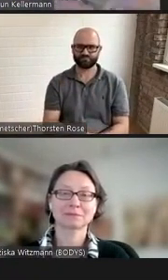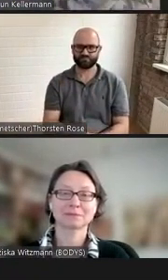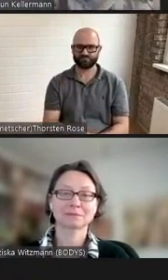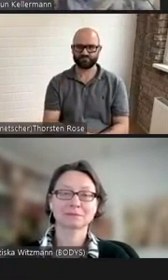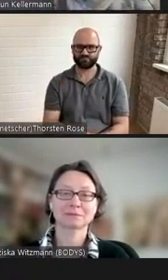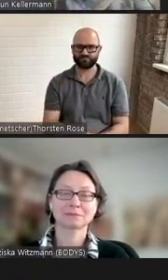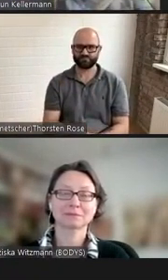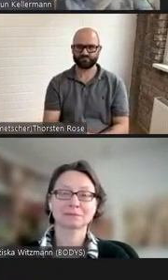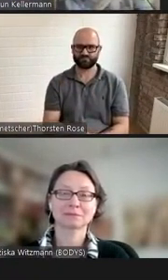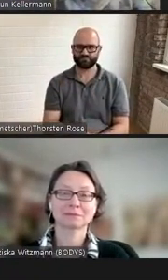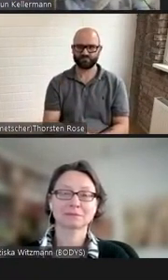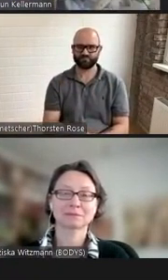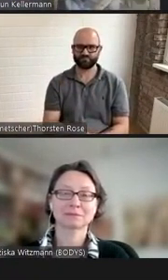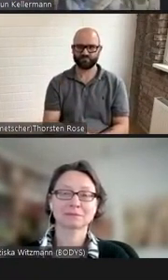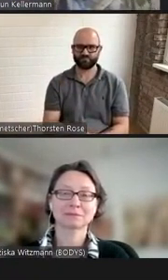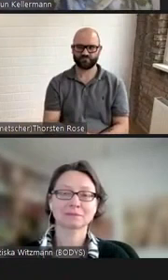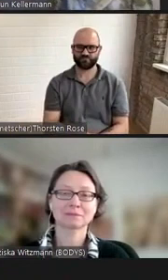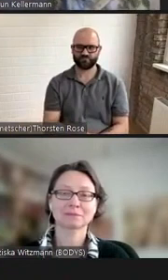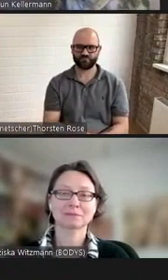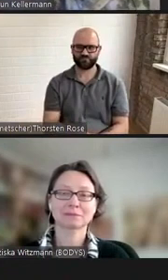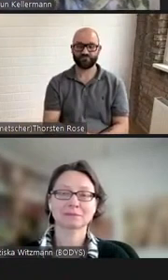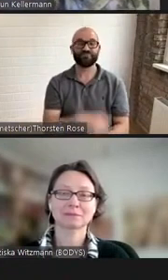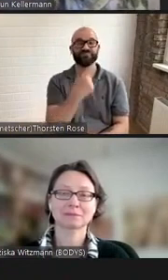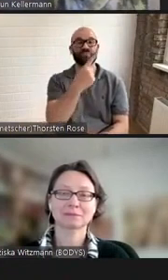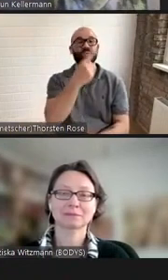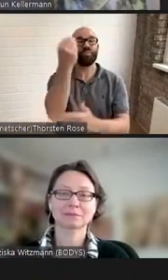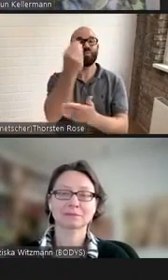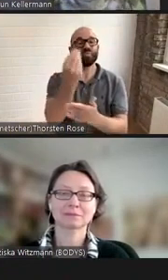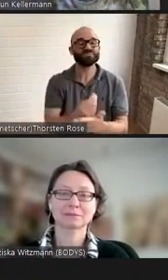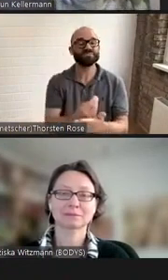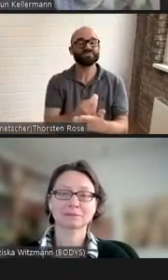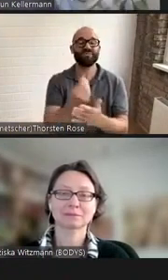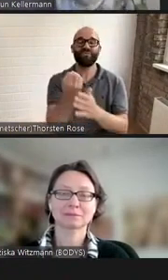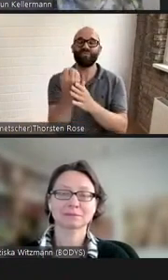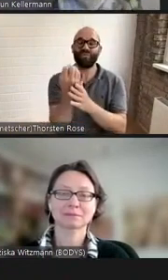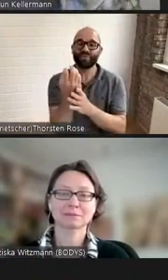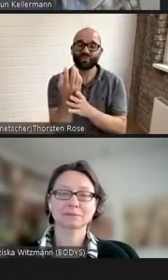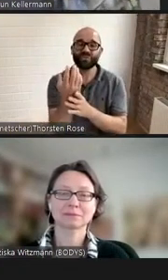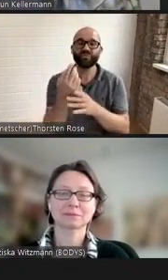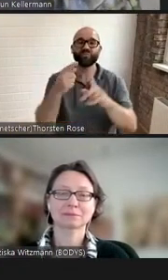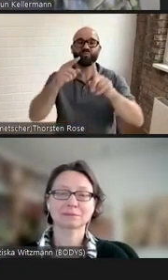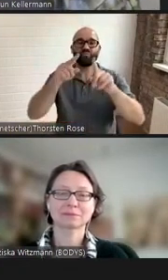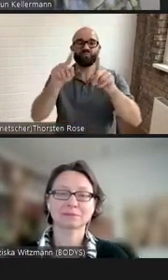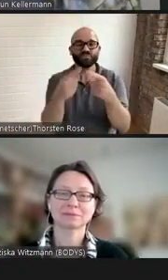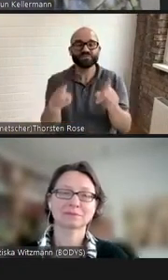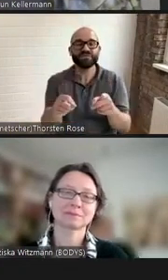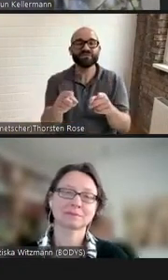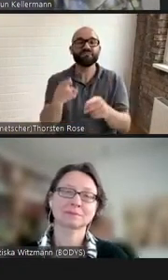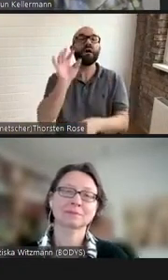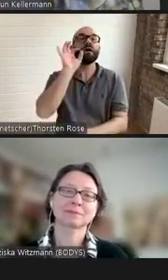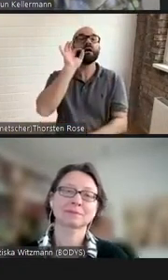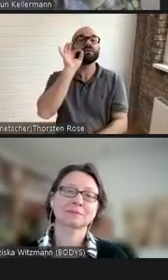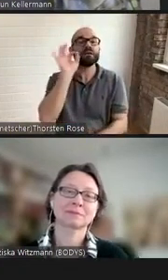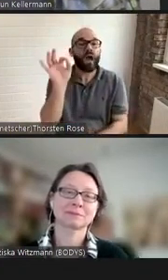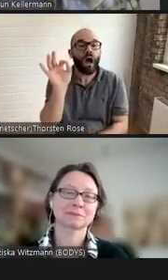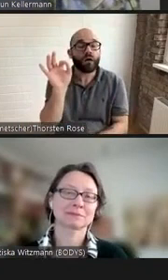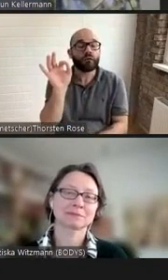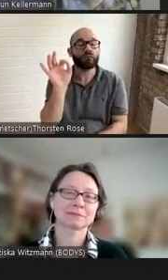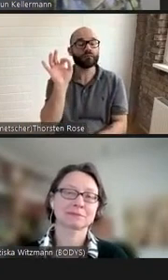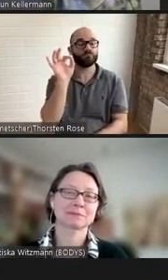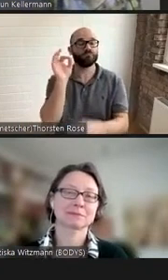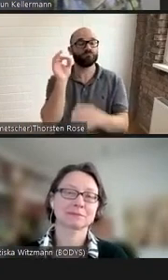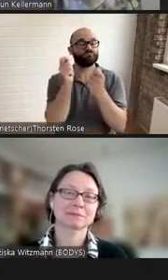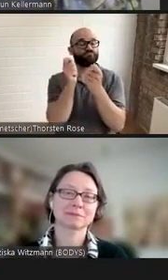Kunst, Kultur, Musik, Zigarren und dergleichen mehr